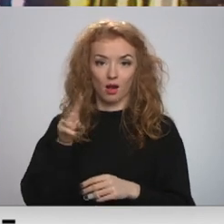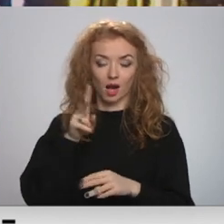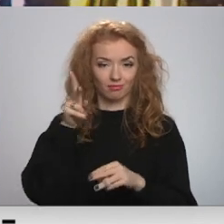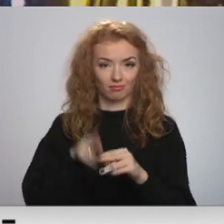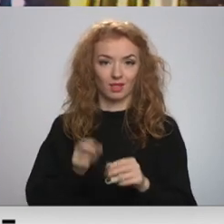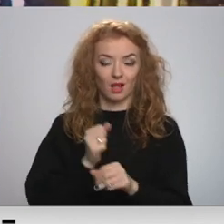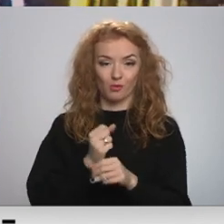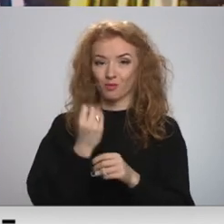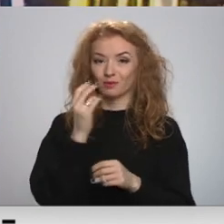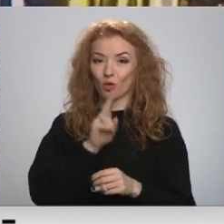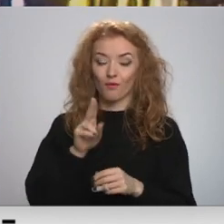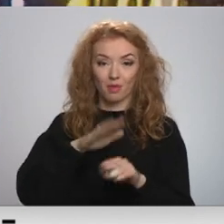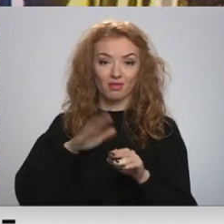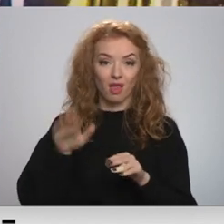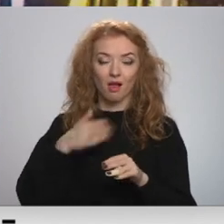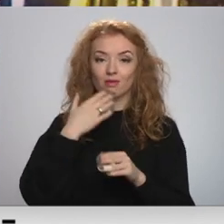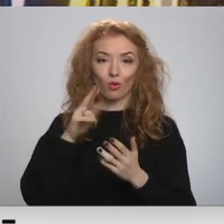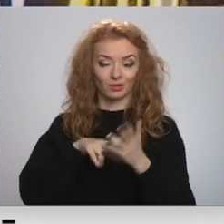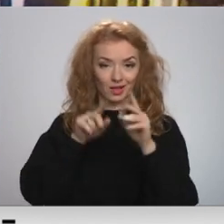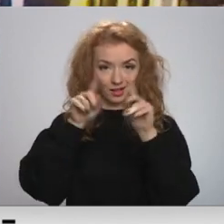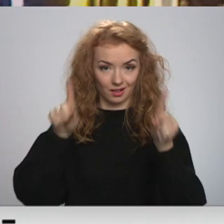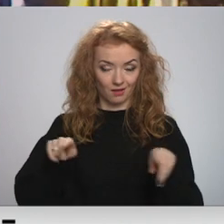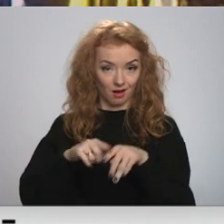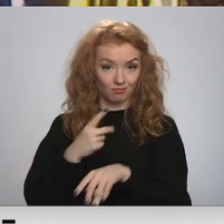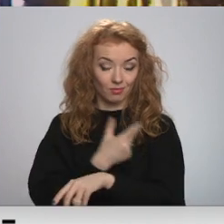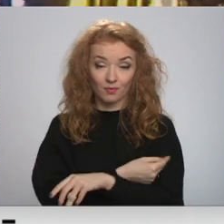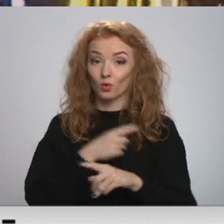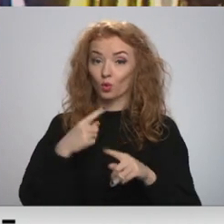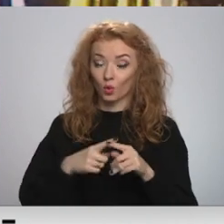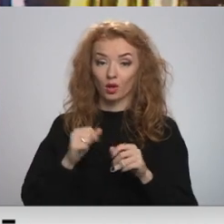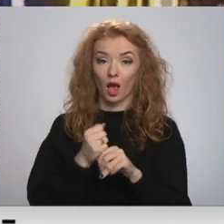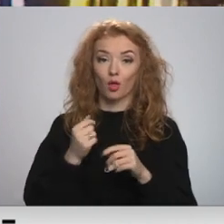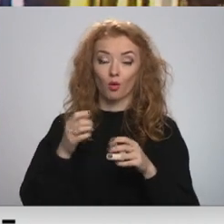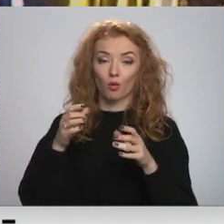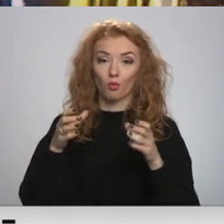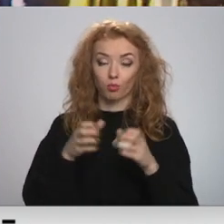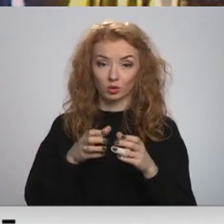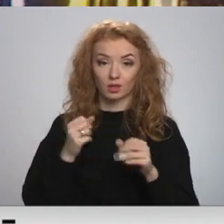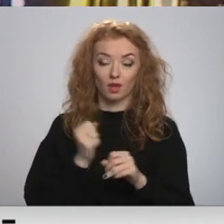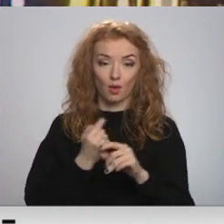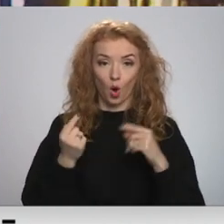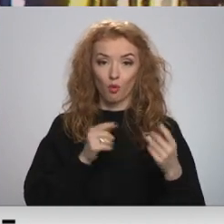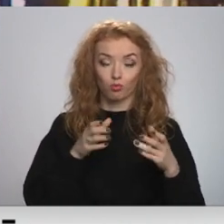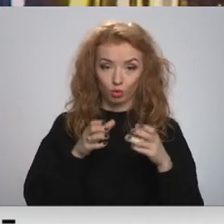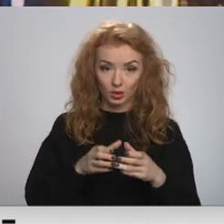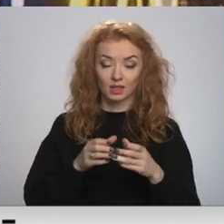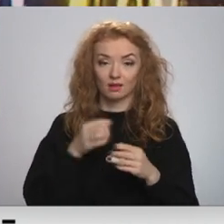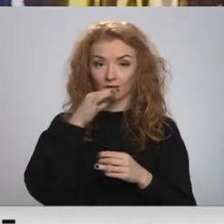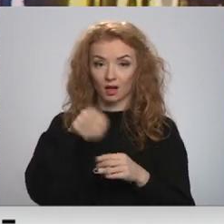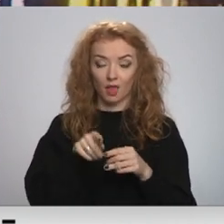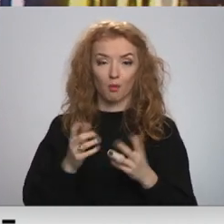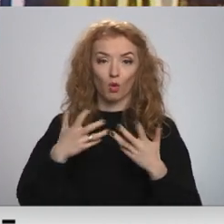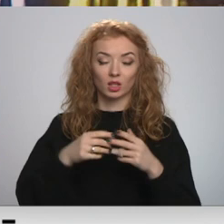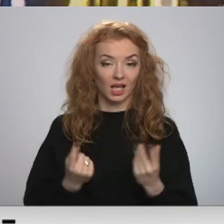novembrī, jo nevarēja uzrādīt sadarbspējīgu certifikātu. Gan pozīcija, gan opozīcija to sauc par politisko krīzi, kurai gan